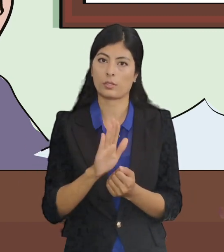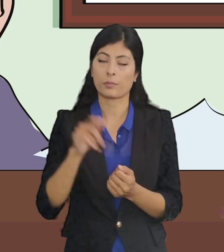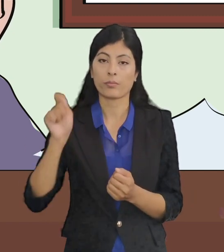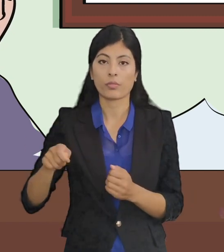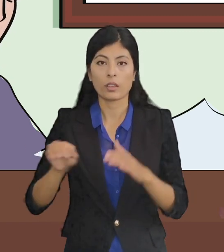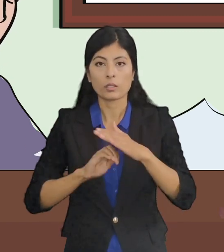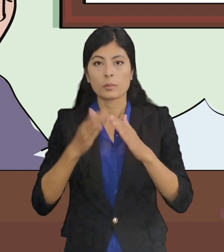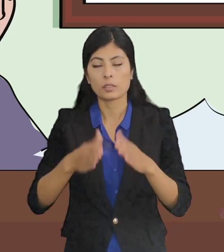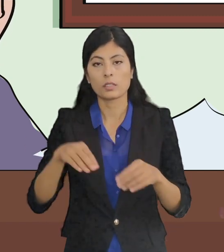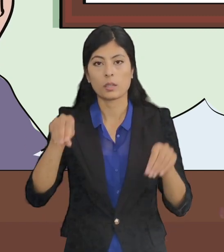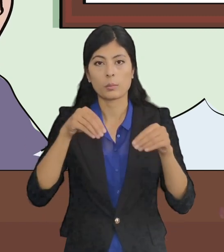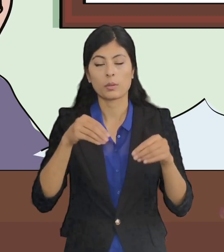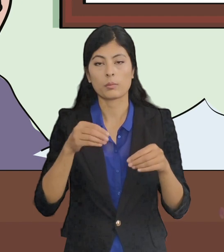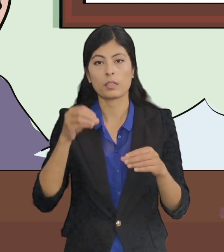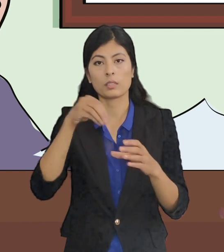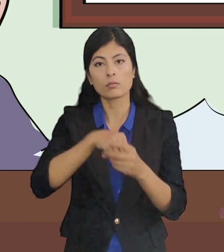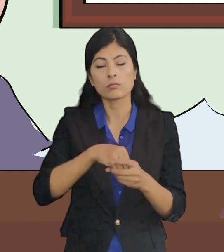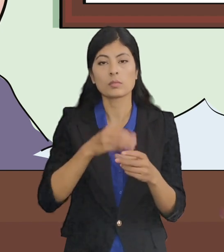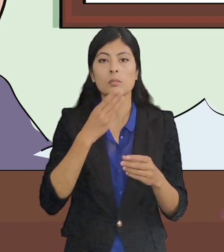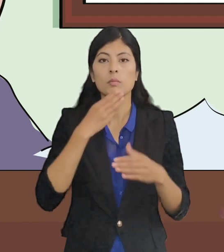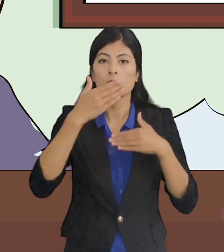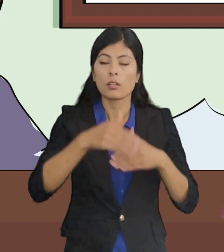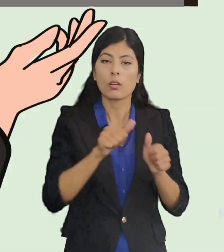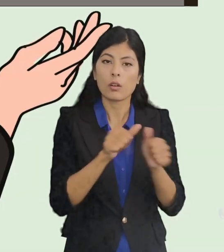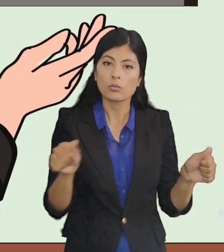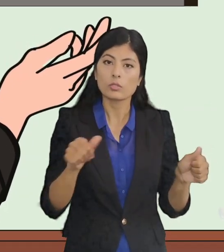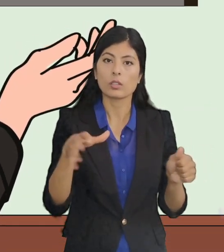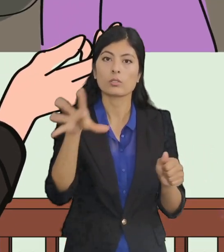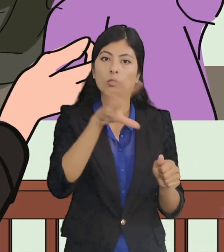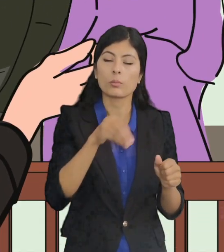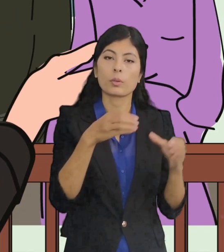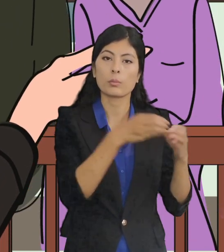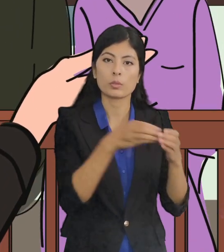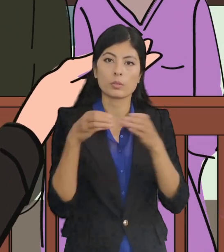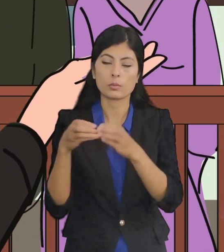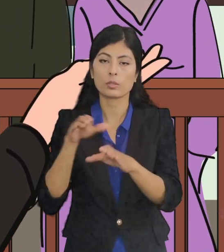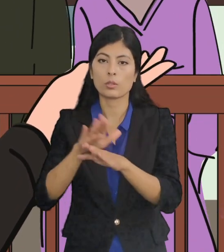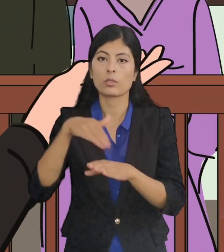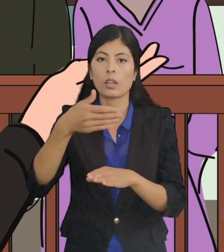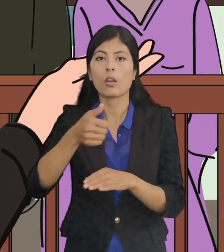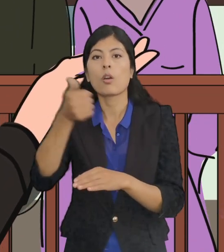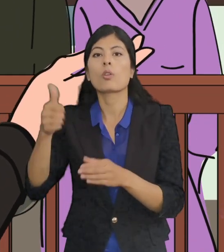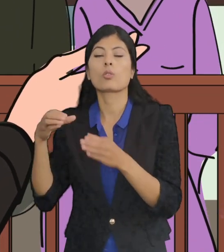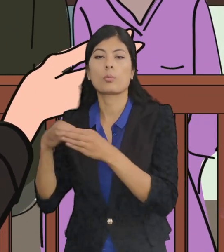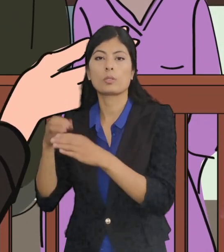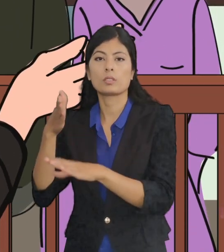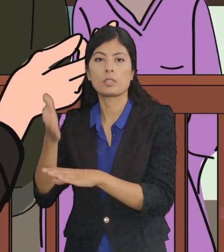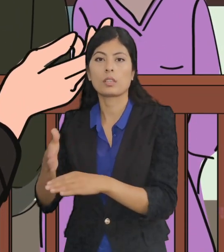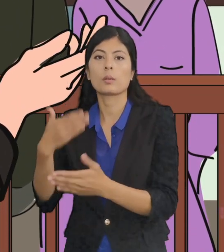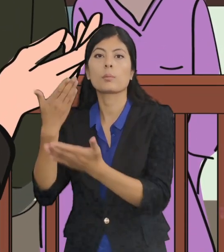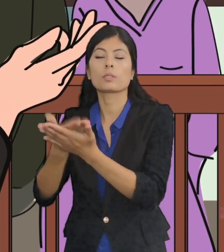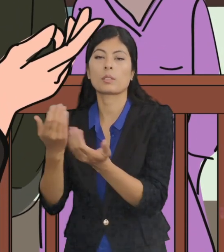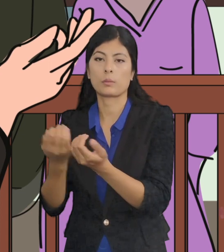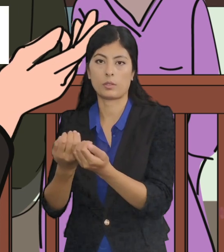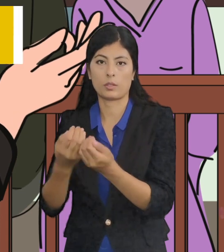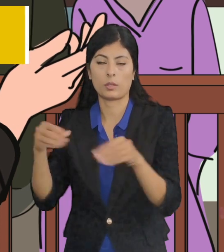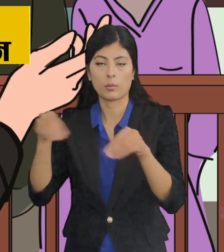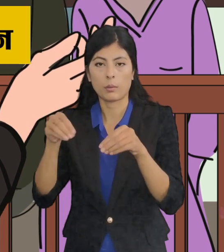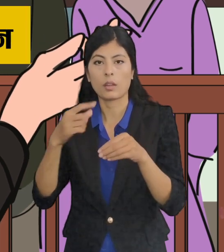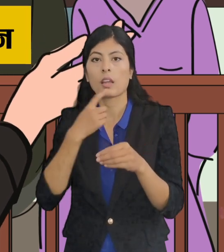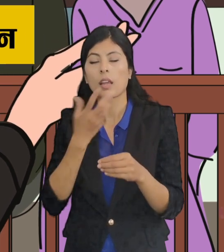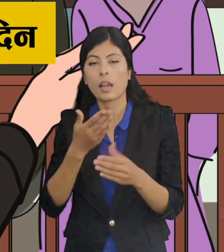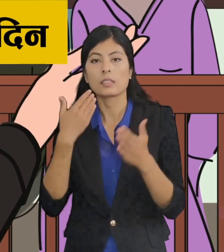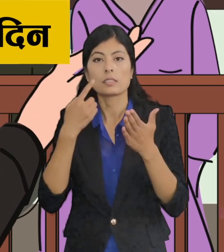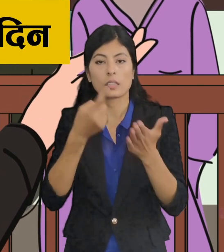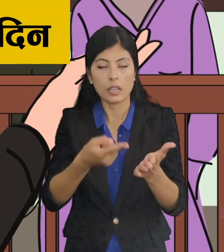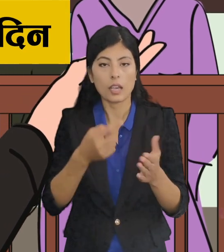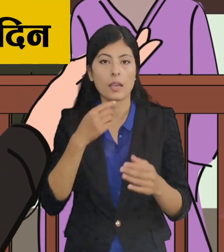बिवात के पक्ष सब के आओरो परमान पेश करेके आदेशत दे सकाया न्याइक समिती द्वारा प्रमान बुझे के तारिक निर्धारित कैल दिन